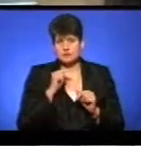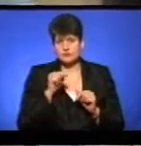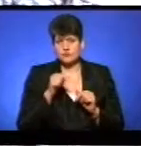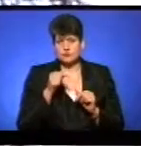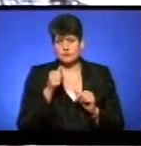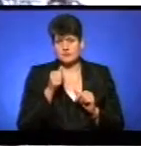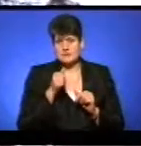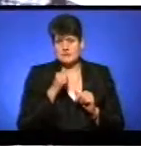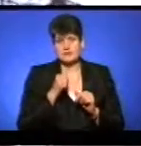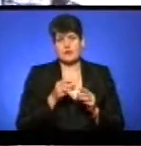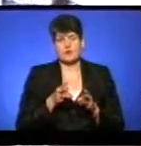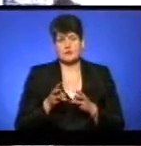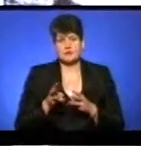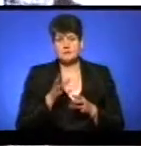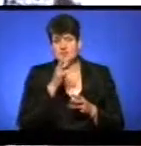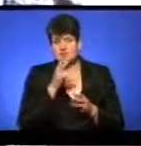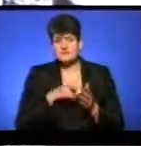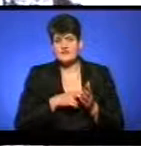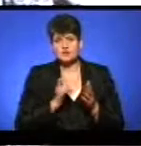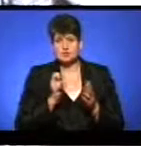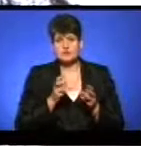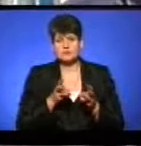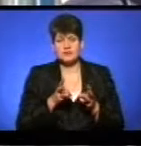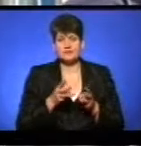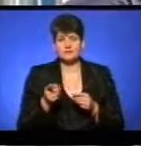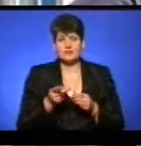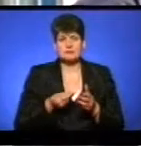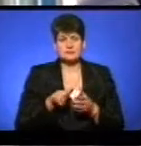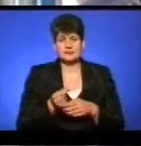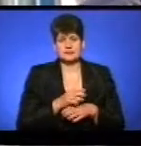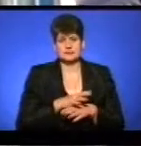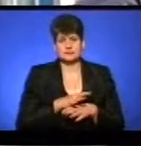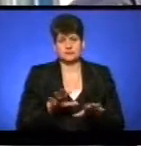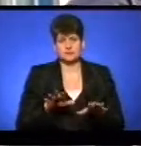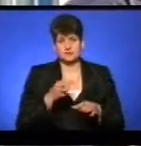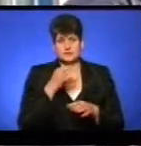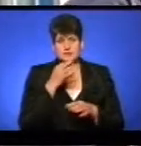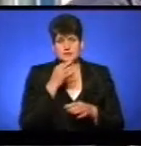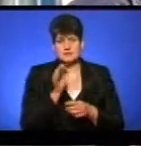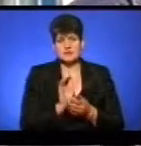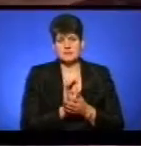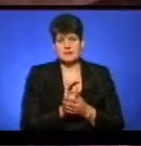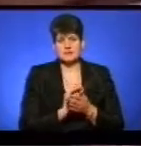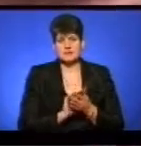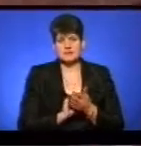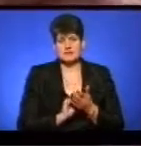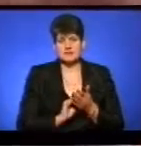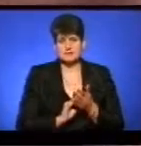Під час відключення опалення тернополяни за цю послугу не платитимуть, повідомив прес-секретар комунального підприємства